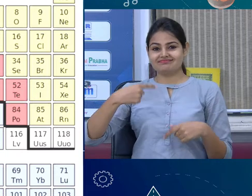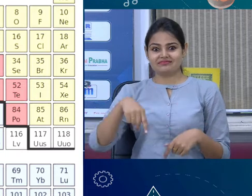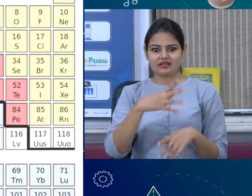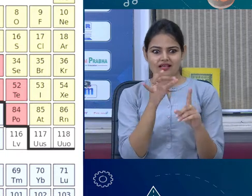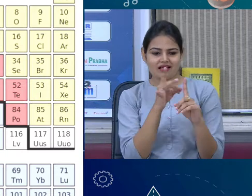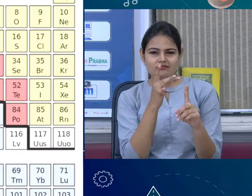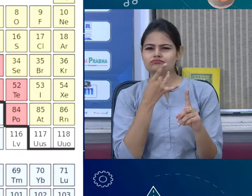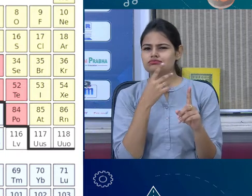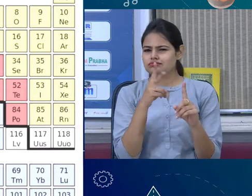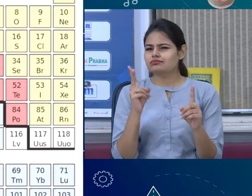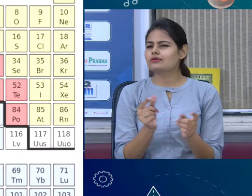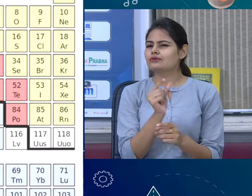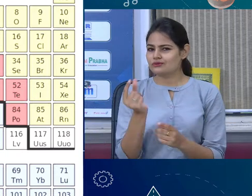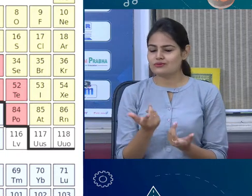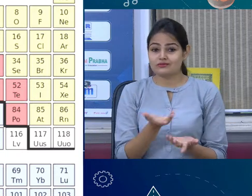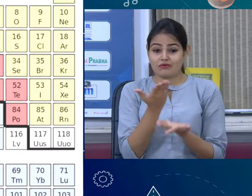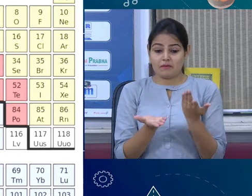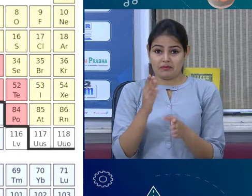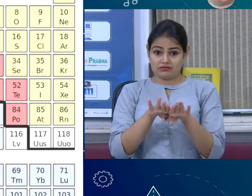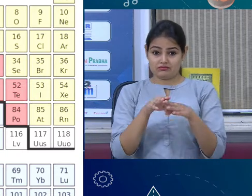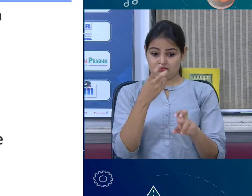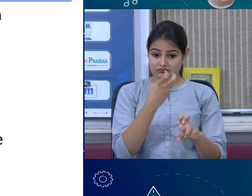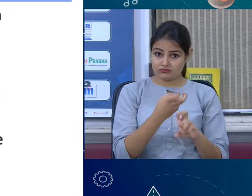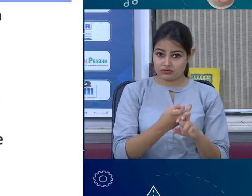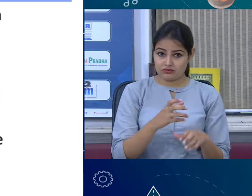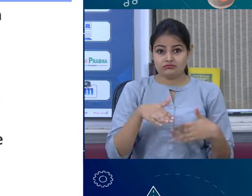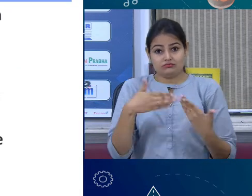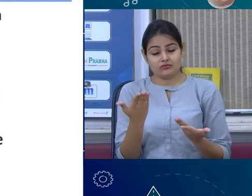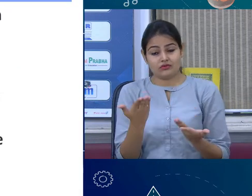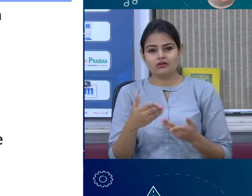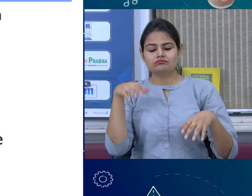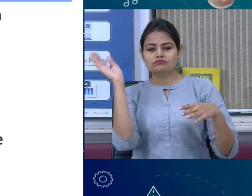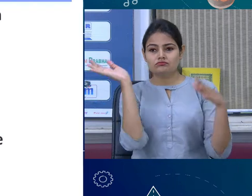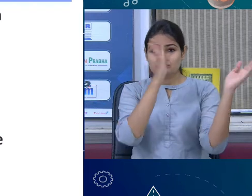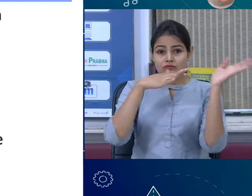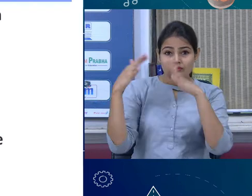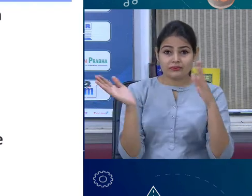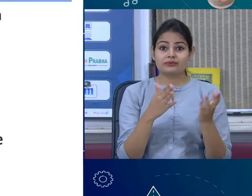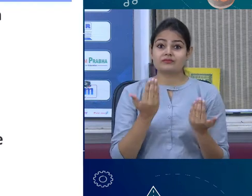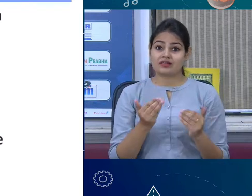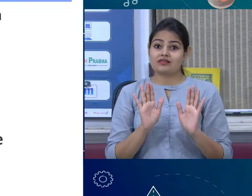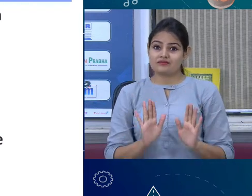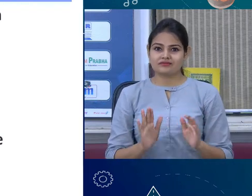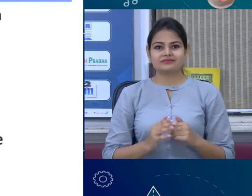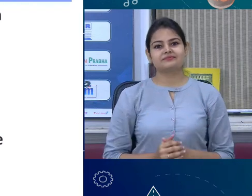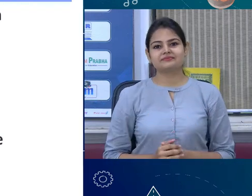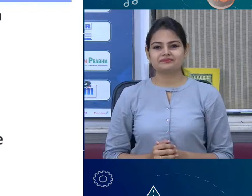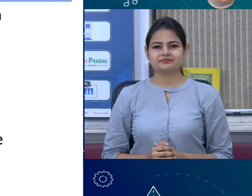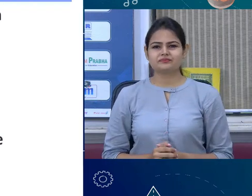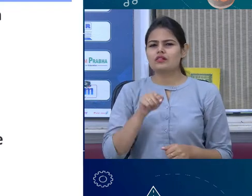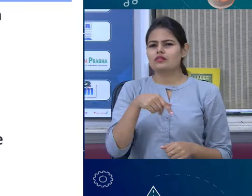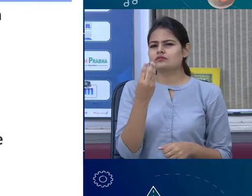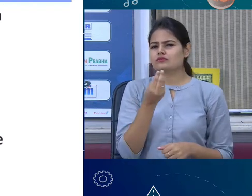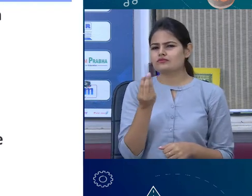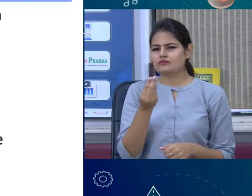form solid or in the gasless form that is the non-metals so here are a few common names